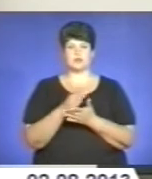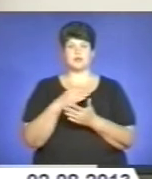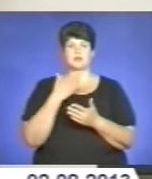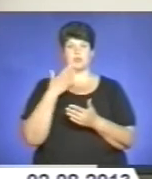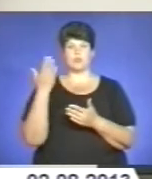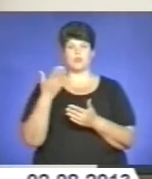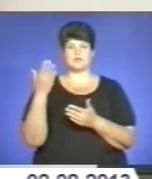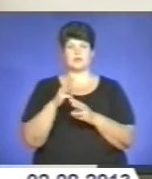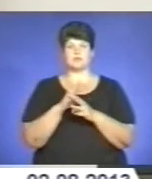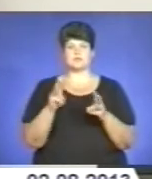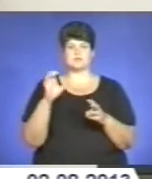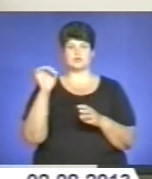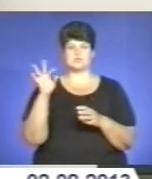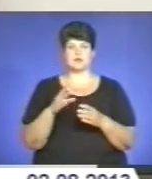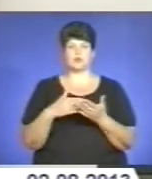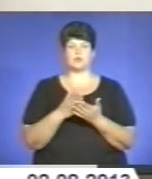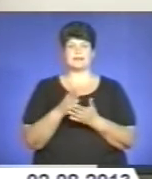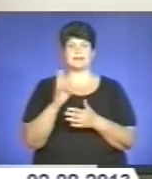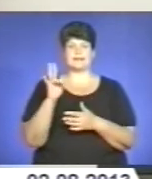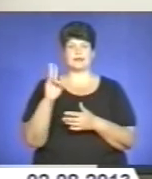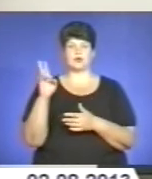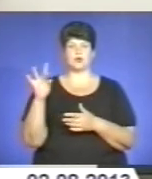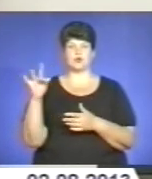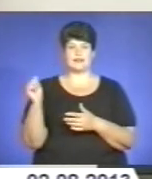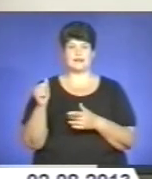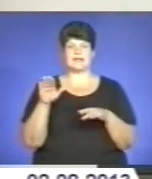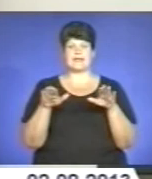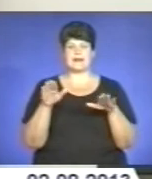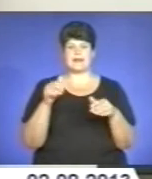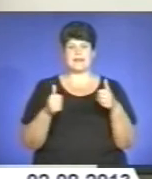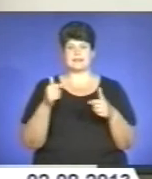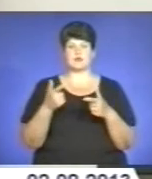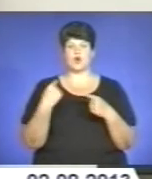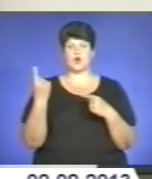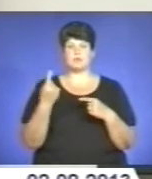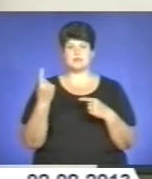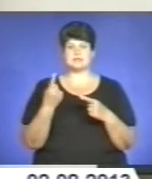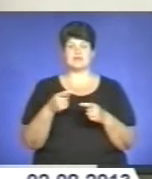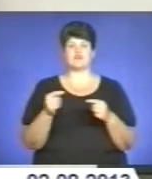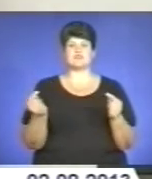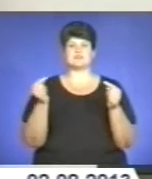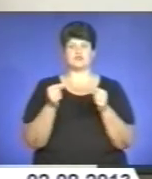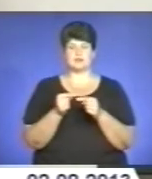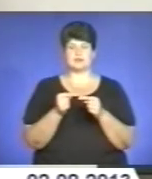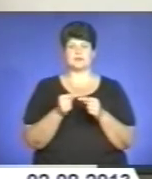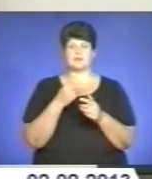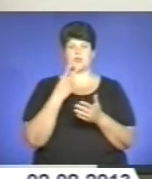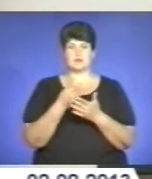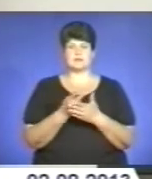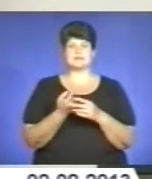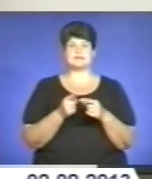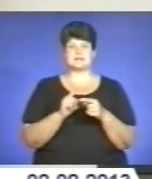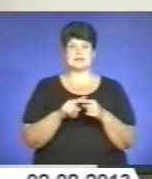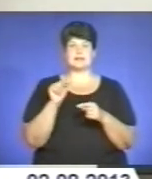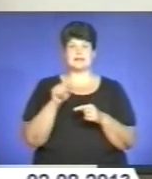соціальної політики Наталія Королевська, і рейтинги областей визначалися за певними показниками, то може, звичайно, те, що